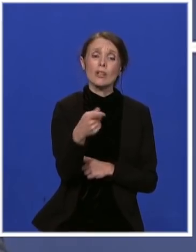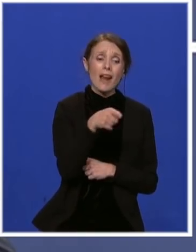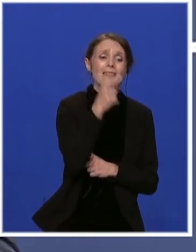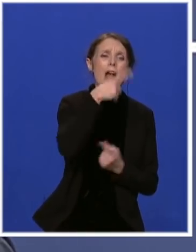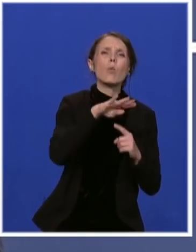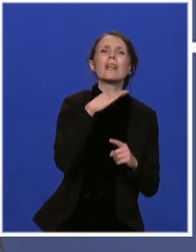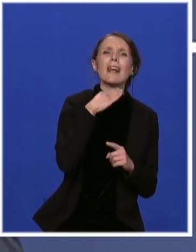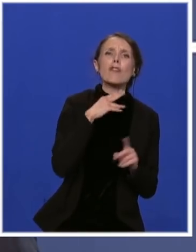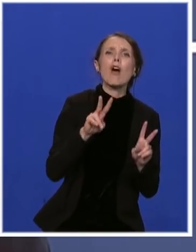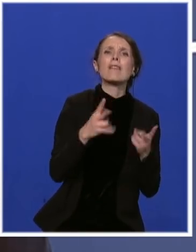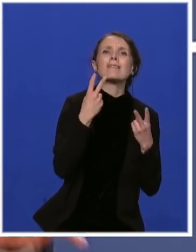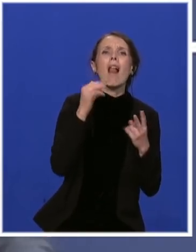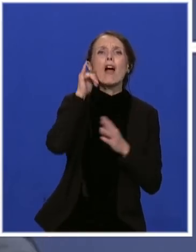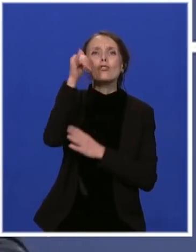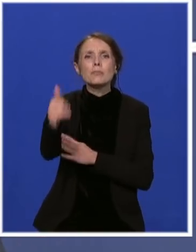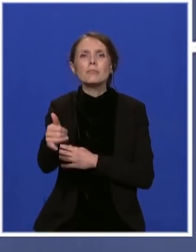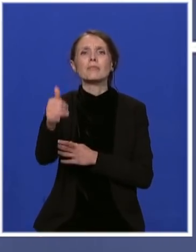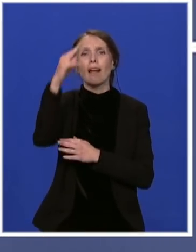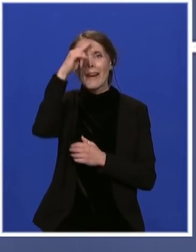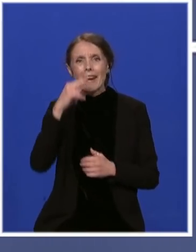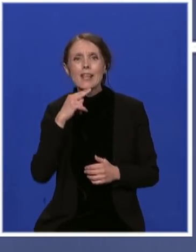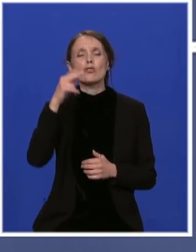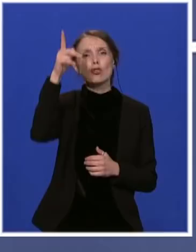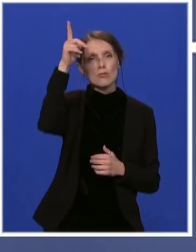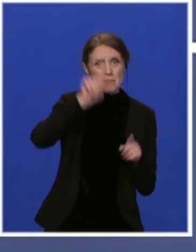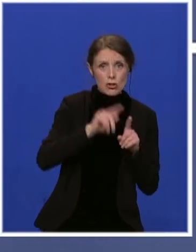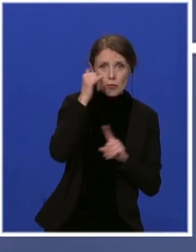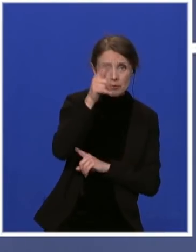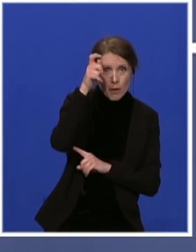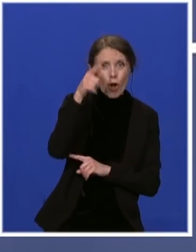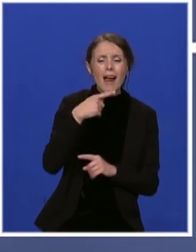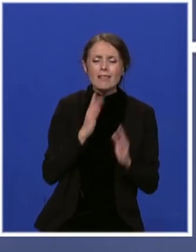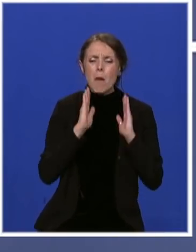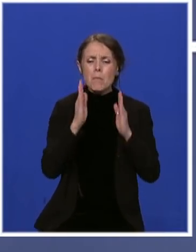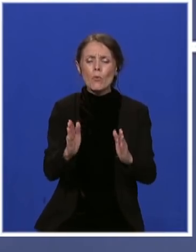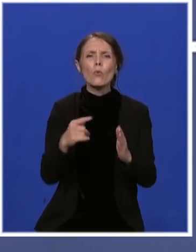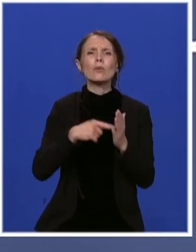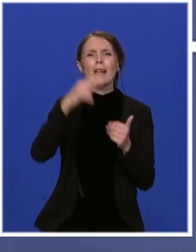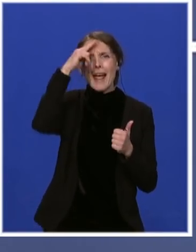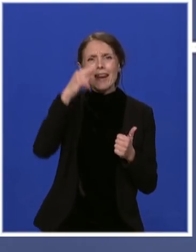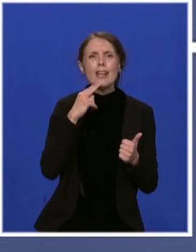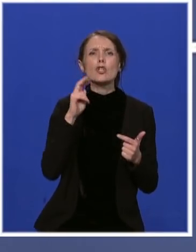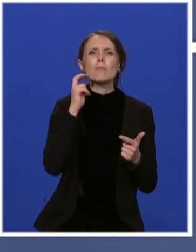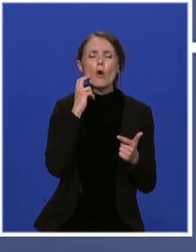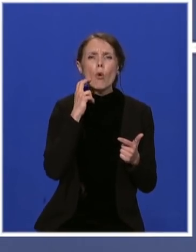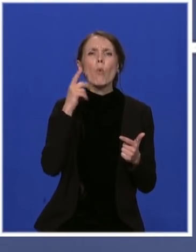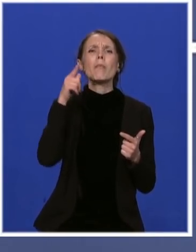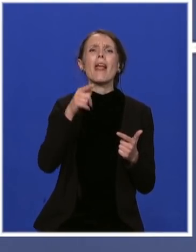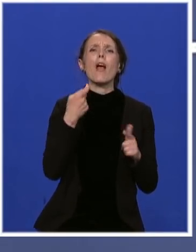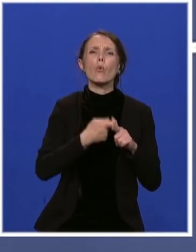lako da dolaze u Niš i Beograd. Govorimo o putu Niš, Prokoplje, Kuršumlija, Merdare,